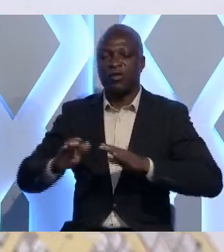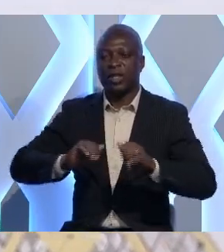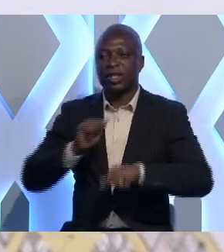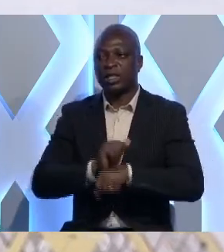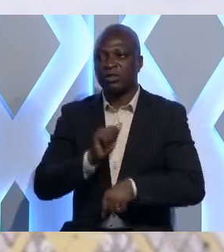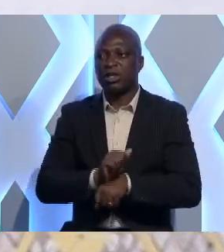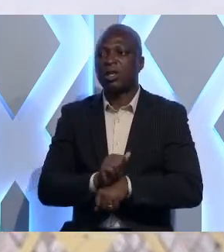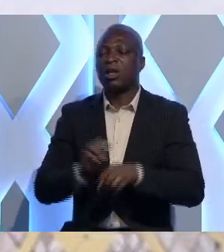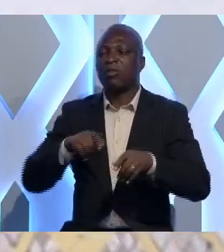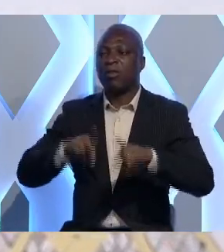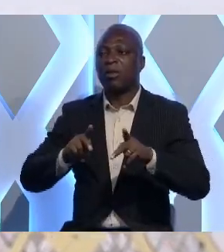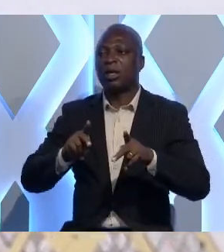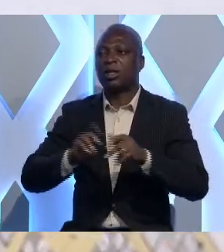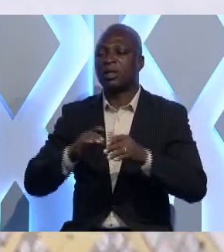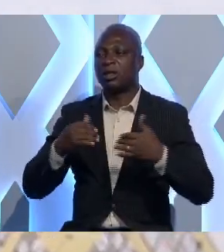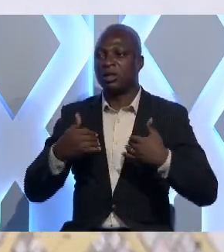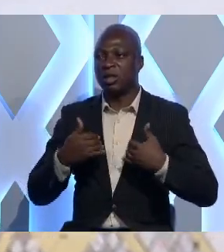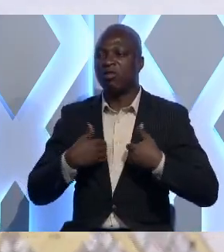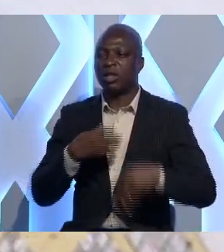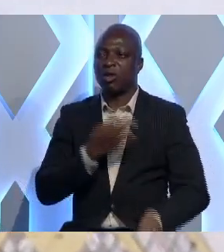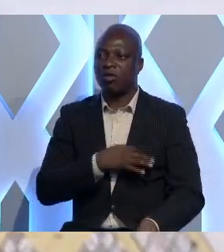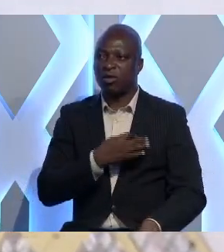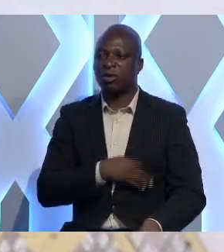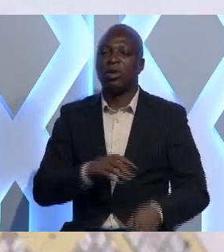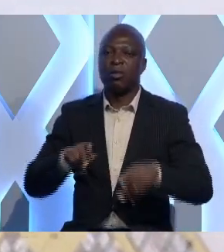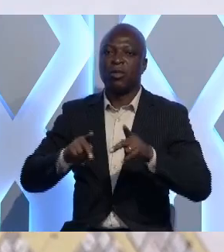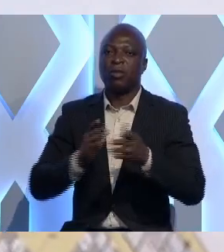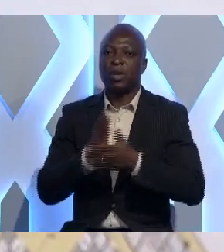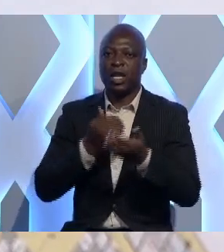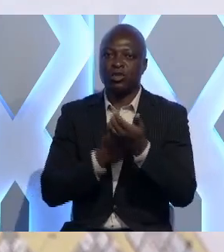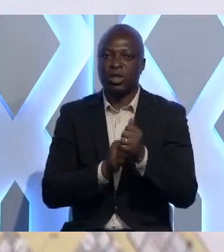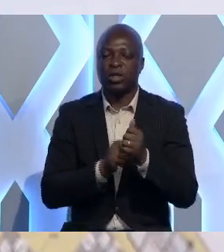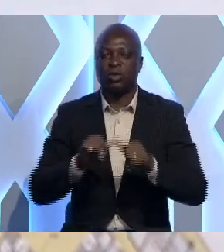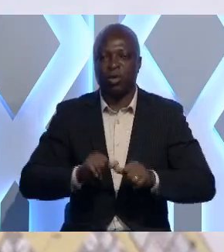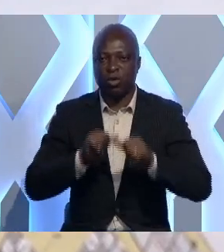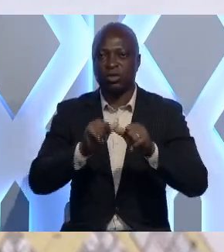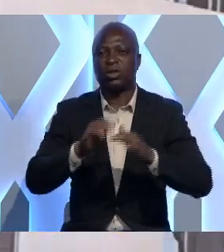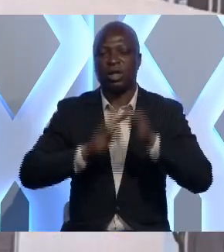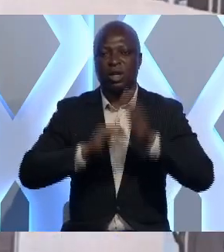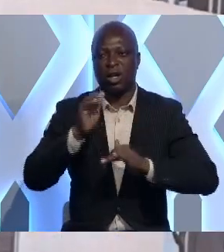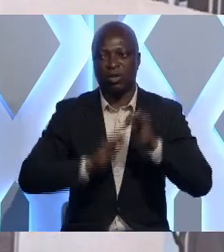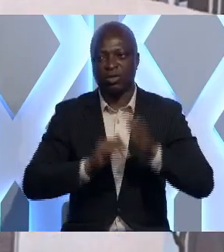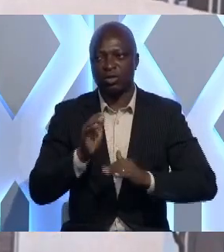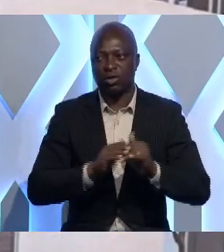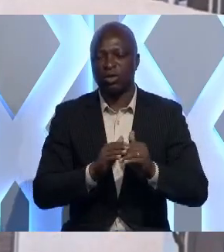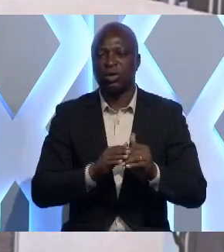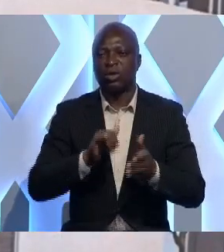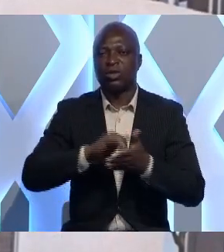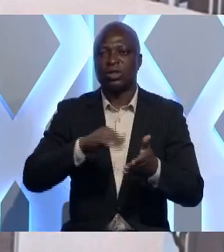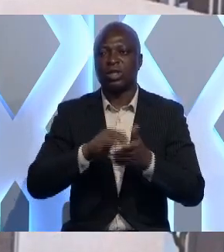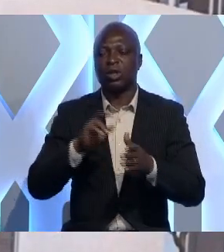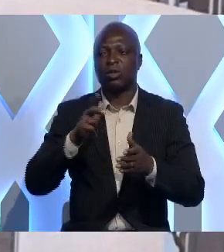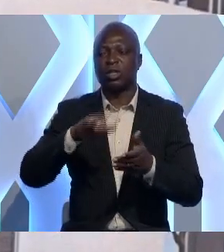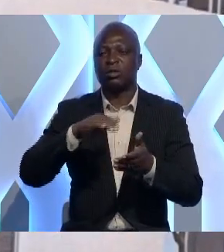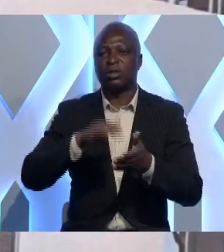activités qui vont nous permettre d'avoir des revenus, qui vont nous permettre par la suite de continuer la construction. Le CERN est le troisième